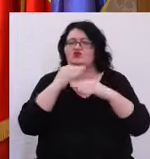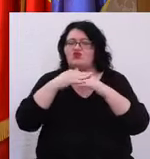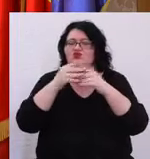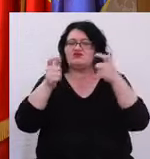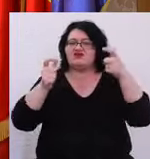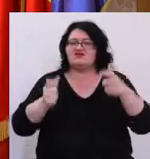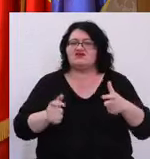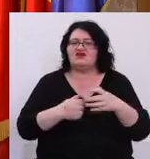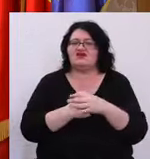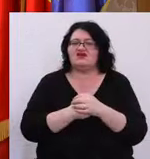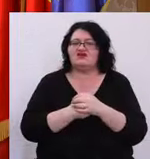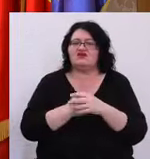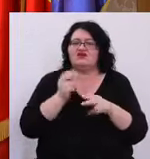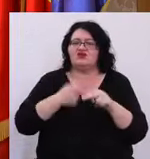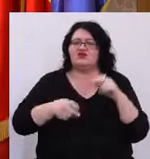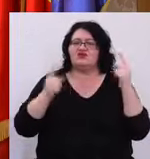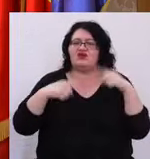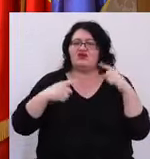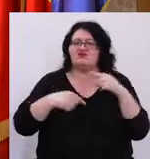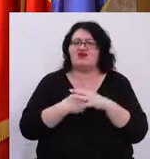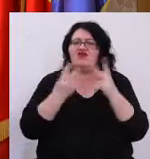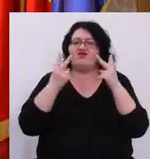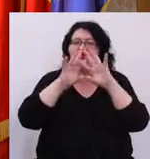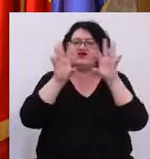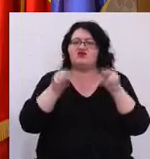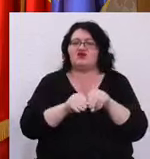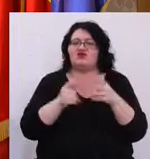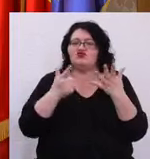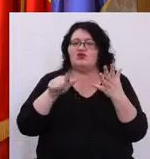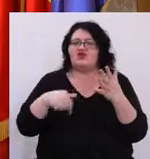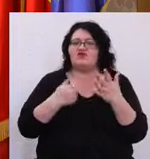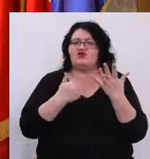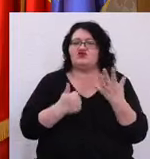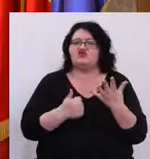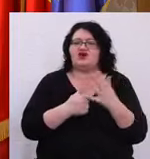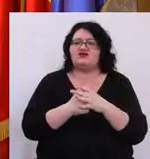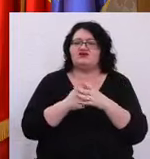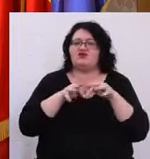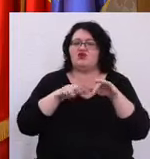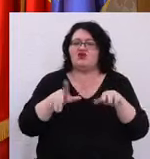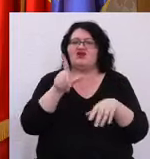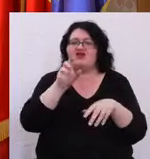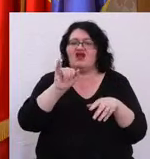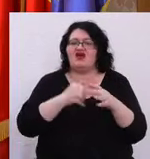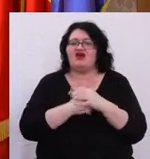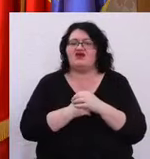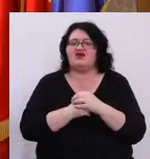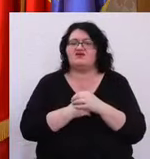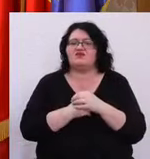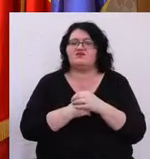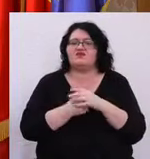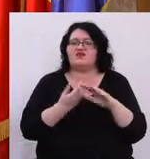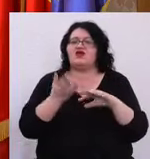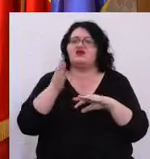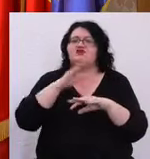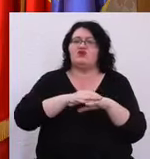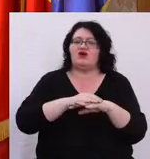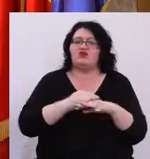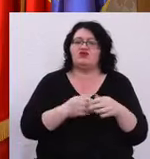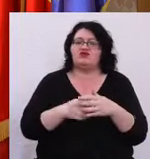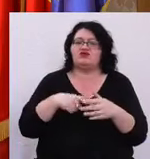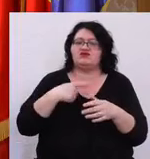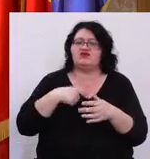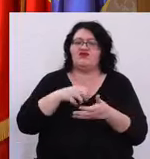sălii în ultimele zile Valoarea este de 7,6 milioane de lei Marea majoritate